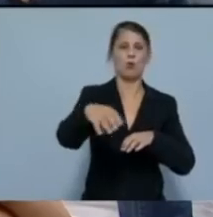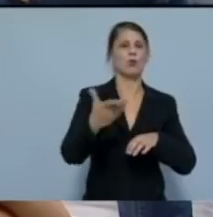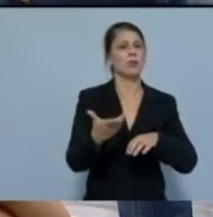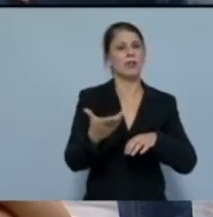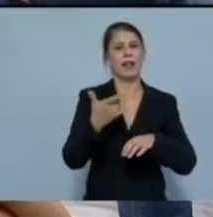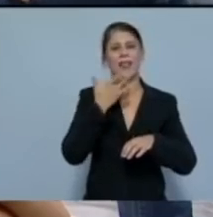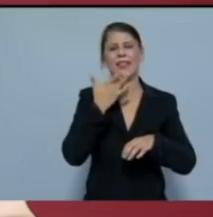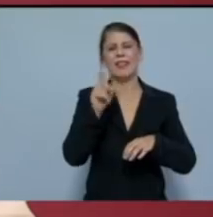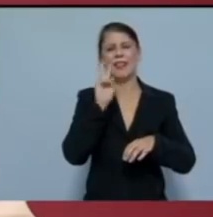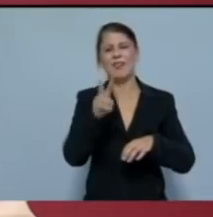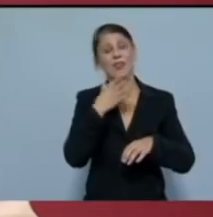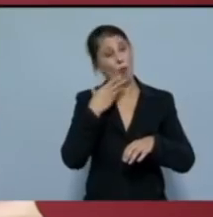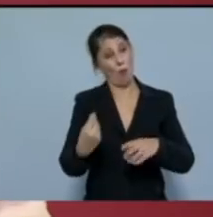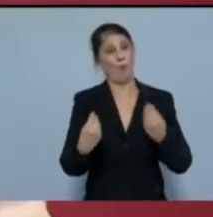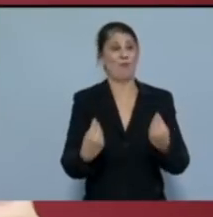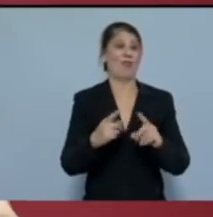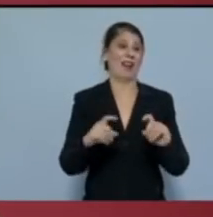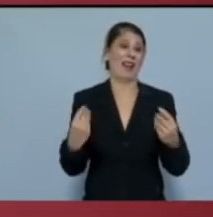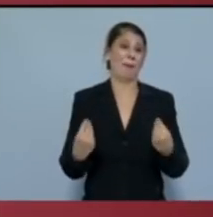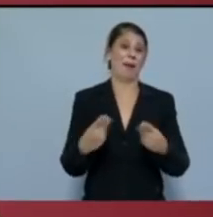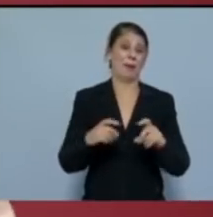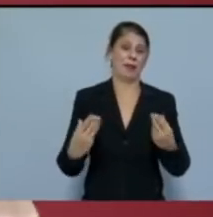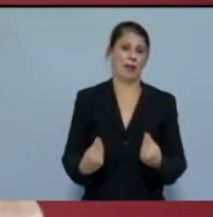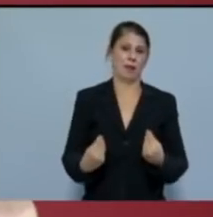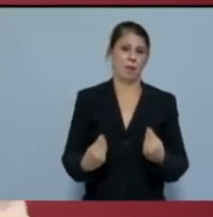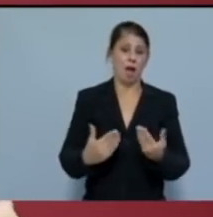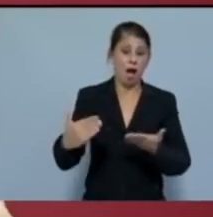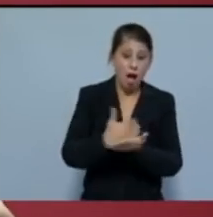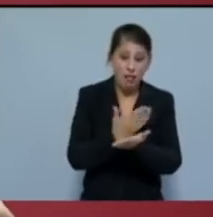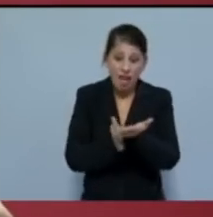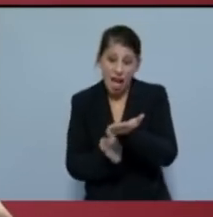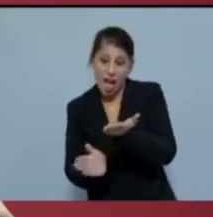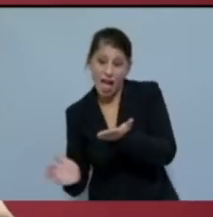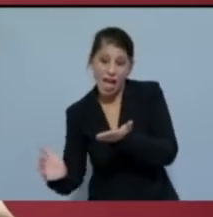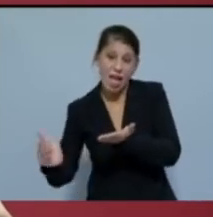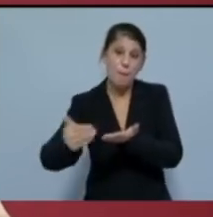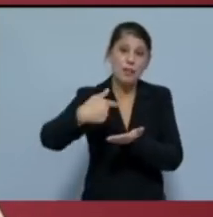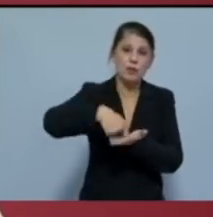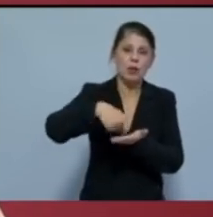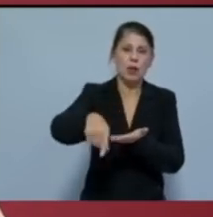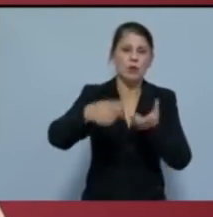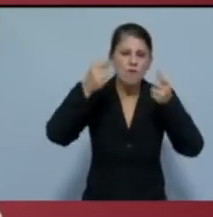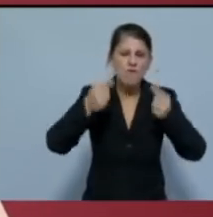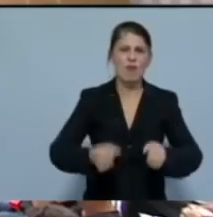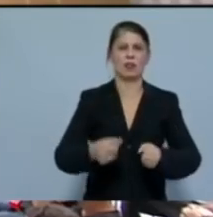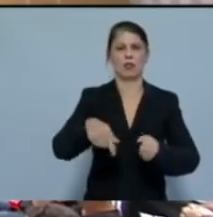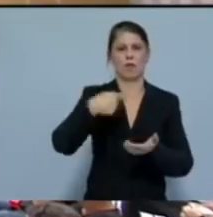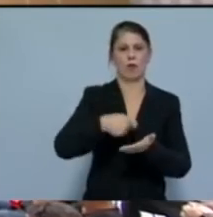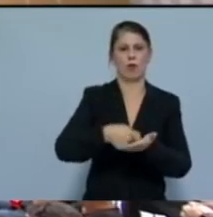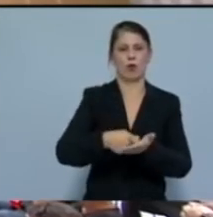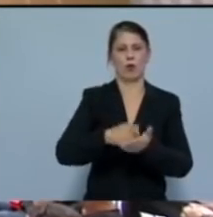Η άδικη έμεση φορολογία παραμένει βασικός πυλώνας της φορολογικής πολιτικής.